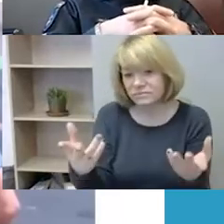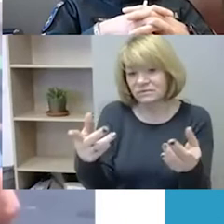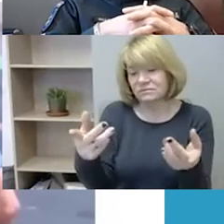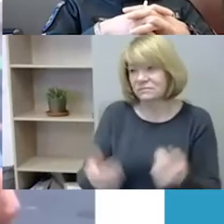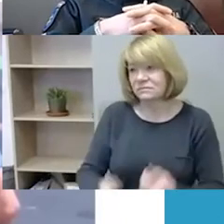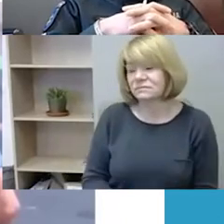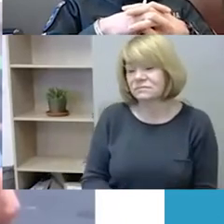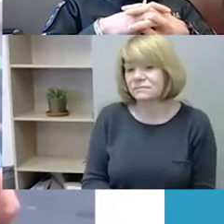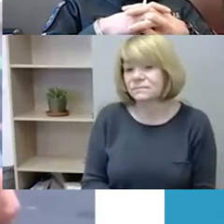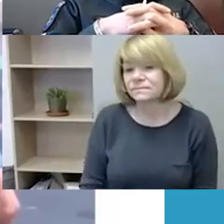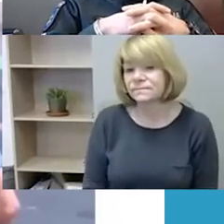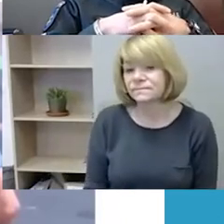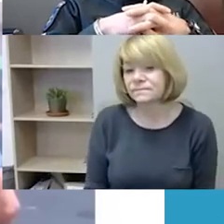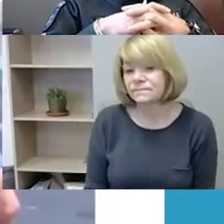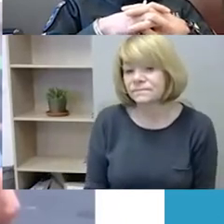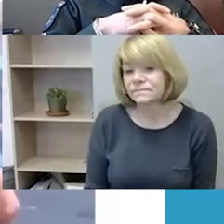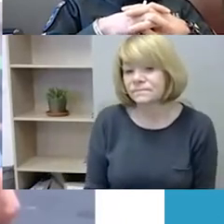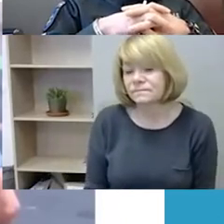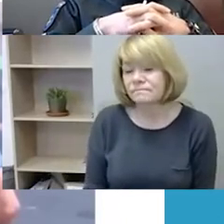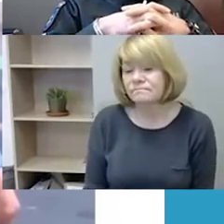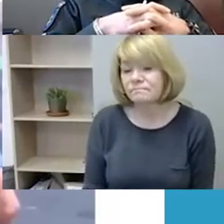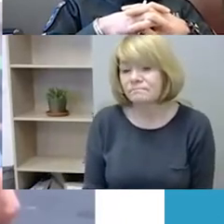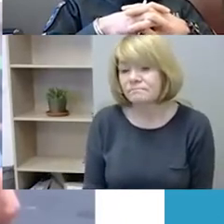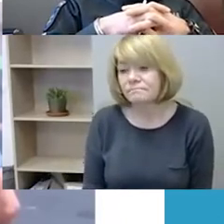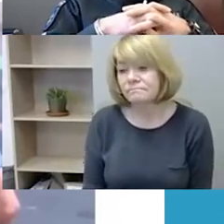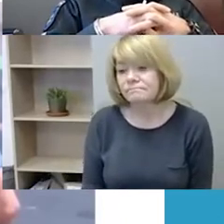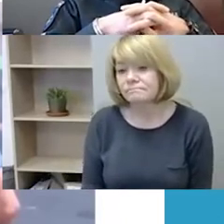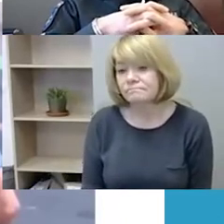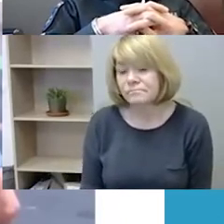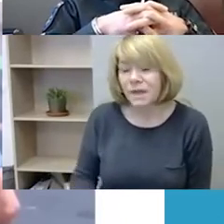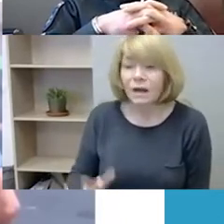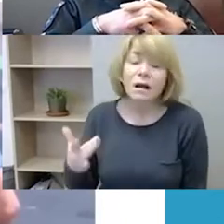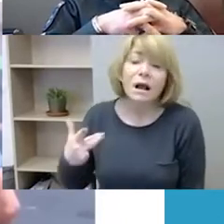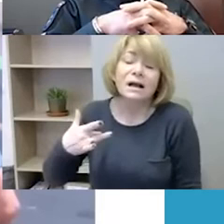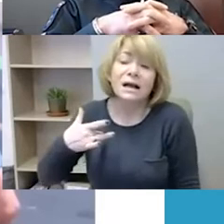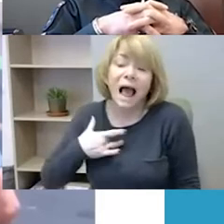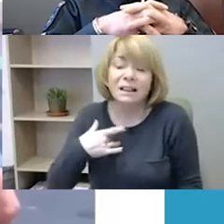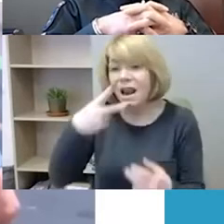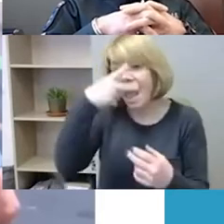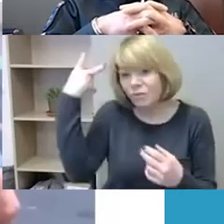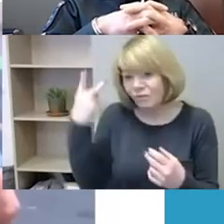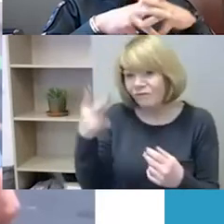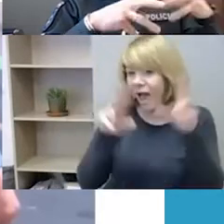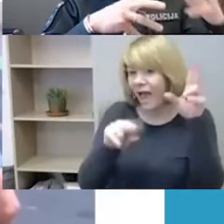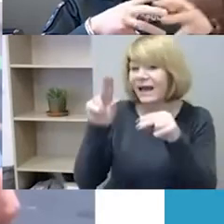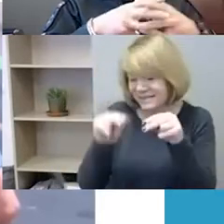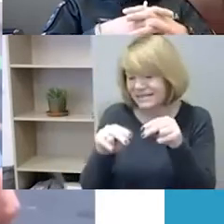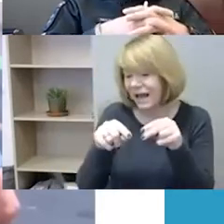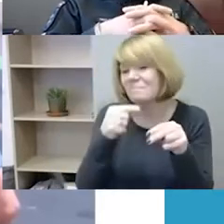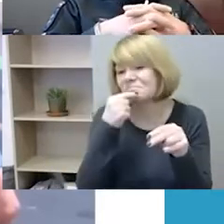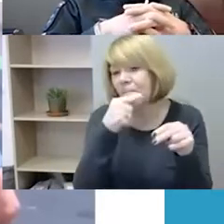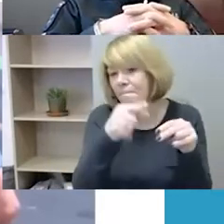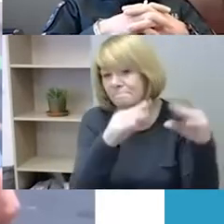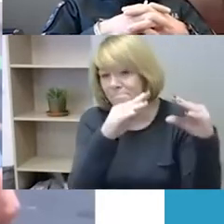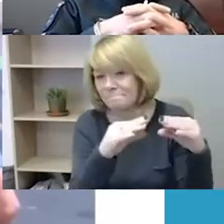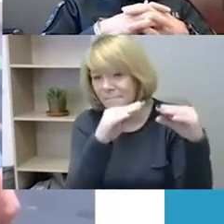Ir šiuo atveju tikrai, galbūt Lietuvoj tos rizikos kažkiek mažesnės, bet esame turbūt